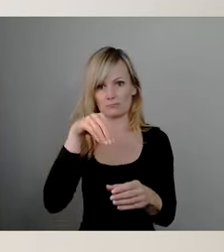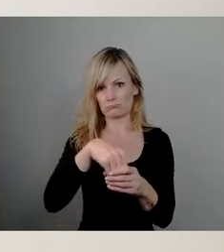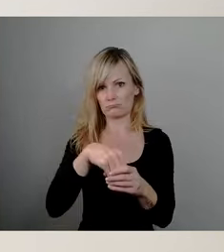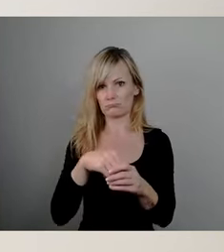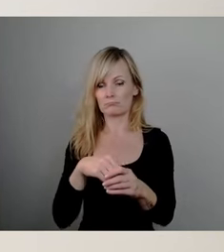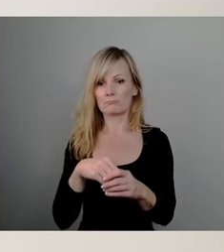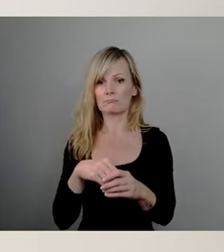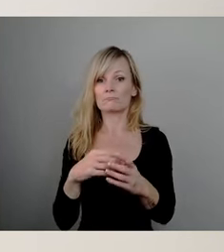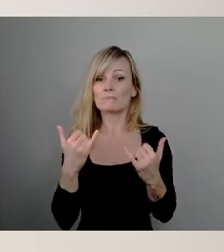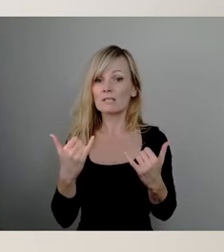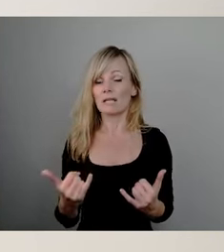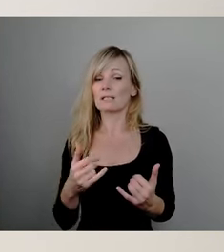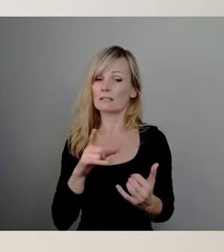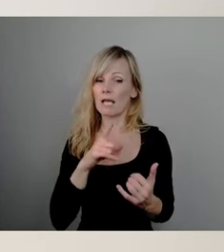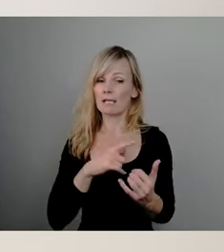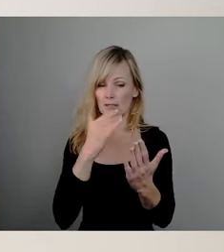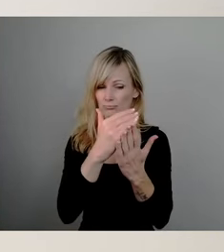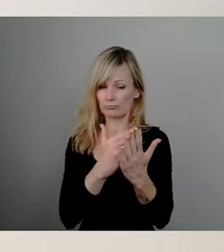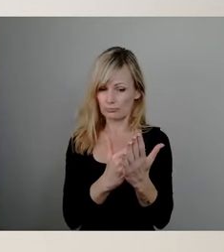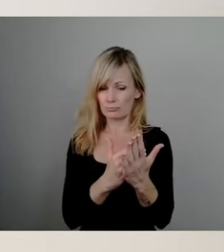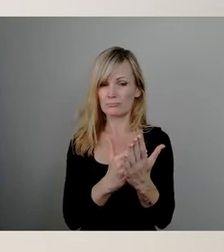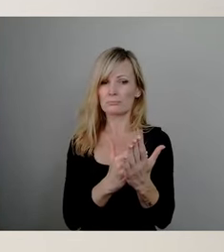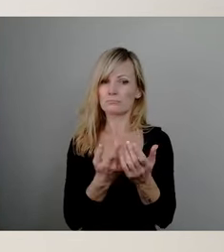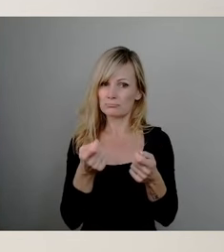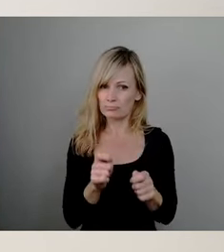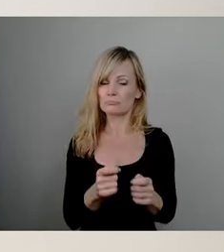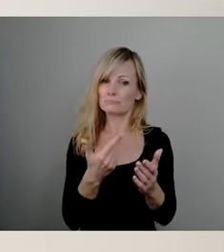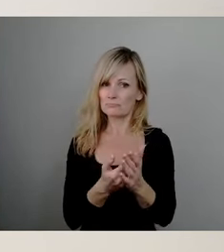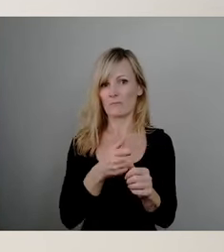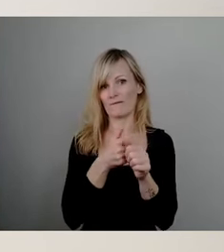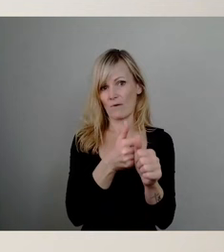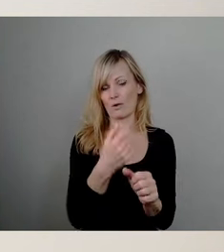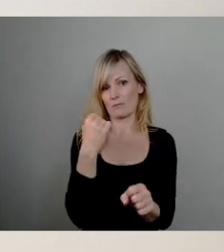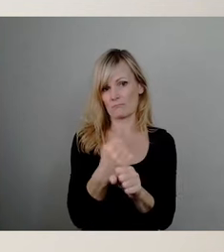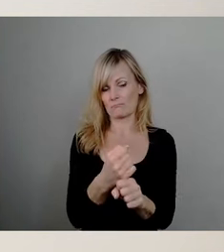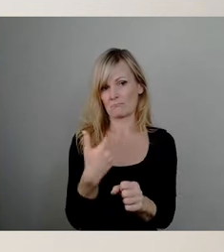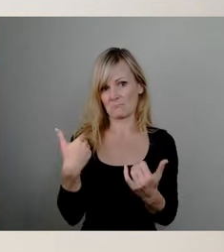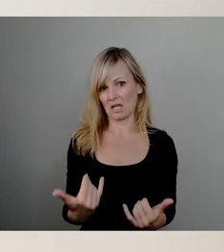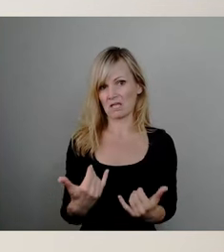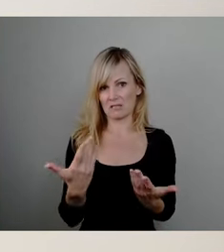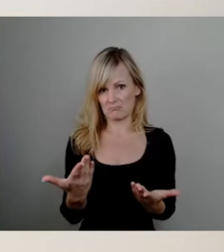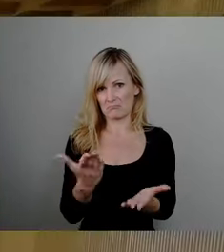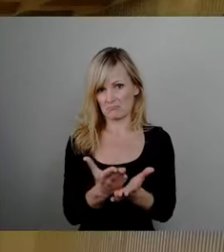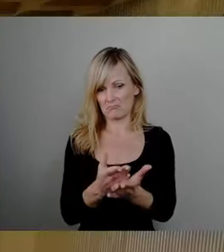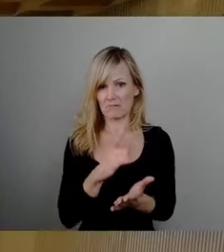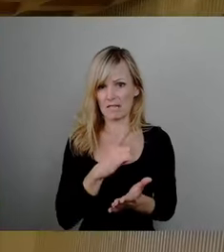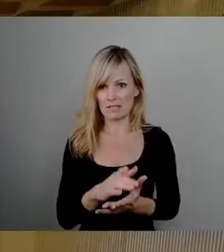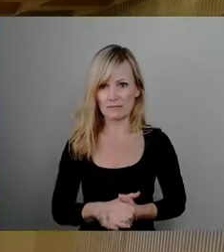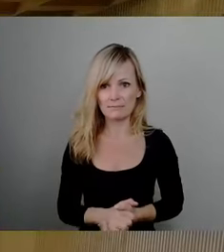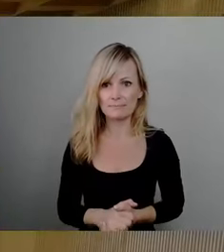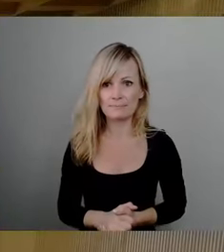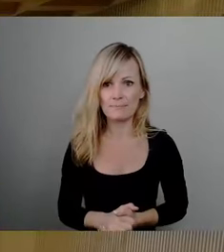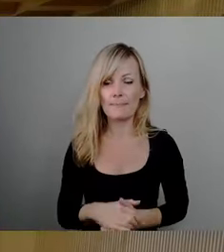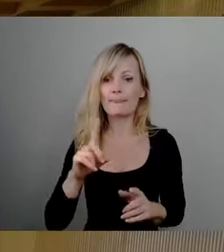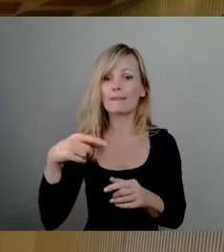Matrix nach Kriterien und nach der haben wir uns auch gerichtet. Okay, Dankeschön. So, als nächste Fraktion ist Fraktion